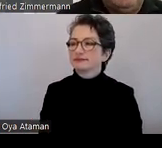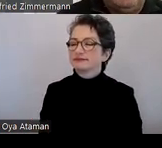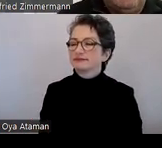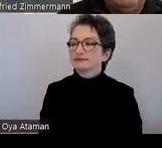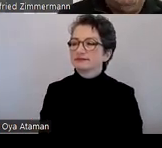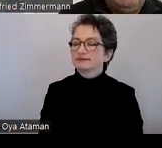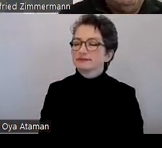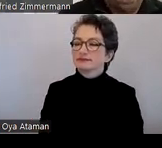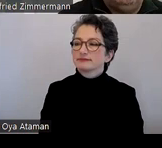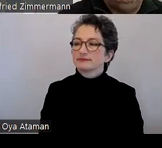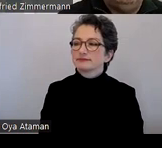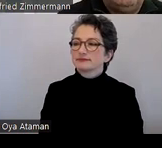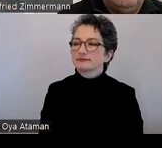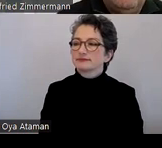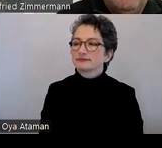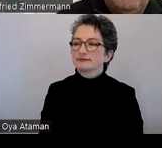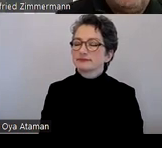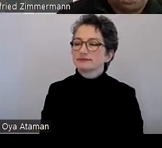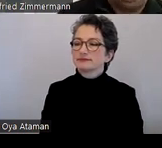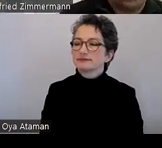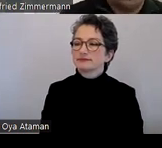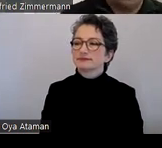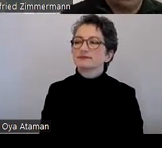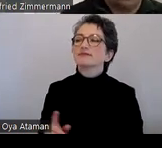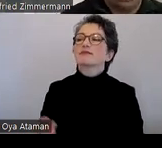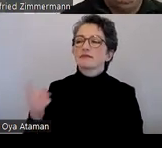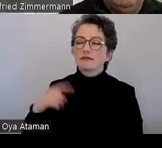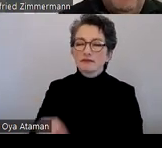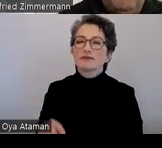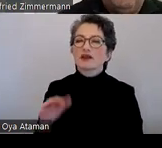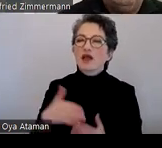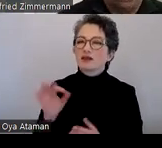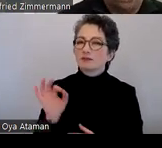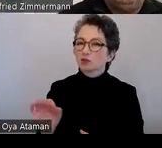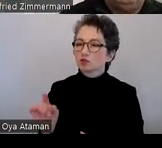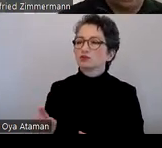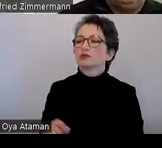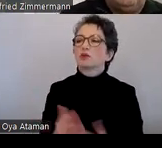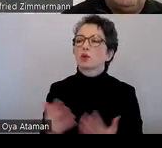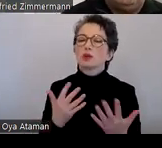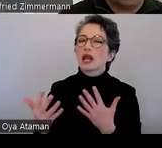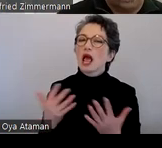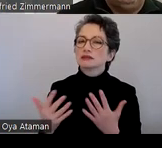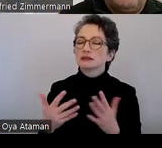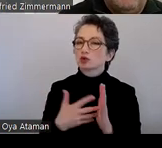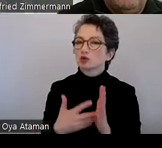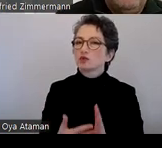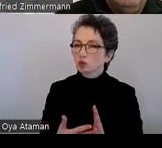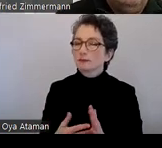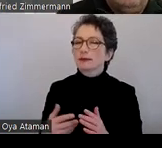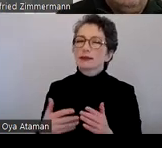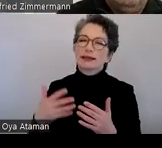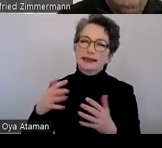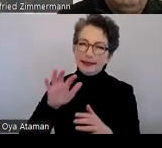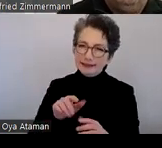weiterlesen kann. So, die Kontrastbriefungen im Dokument von Text zu Hintergrund als auch